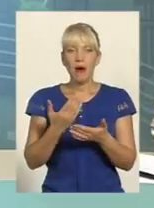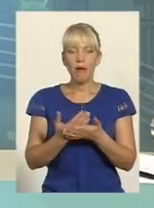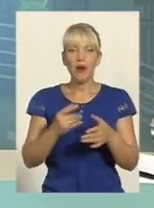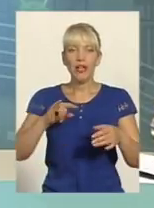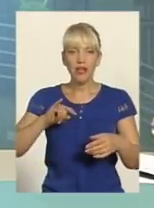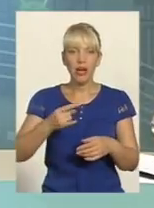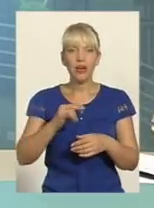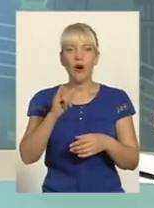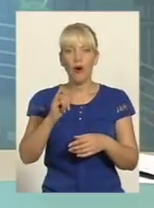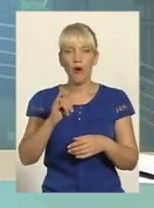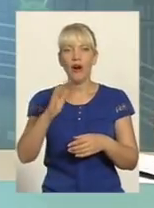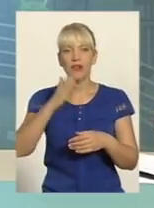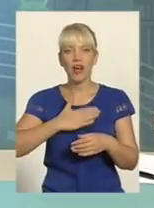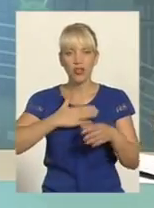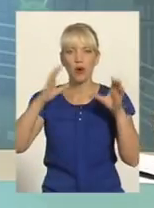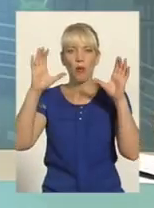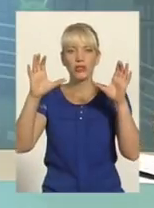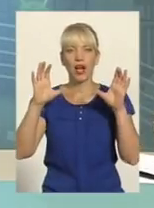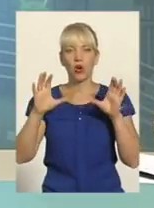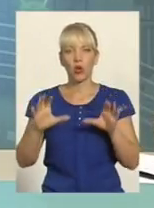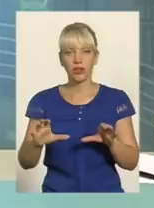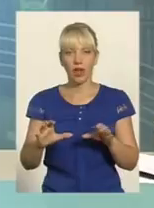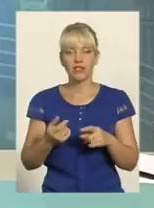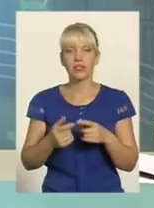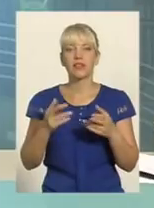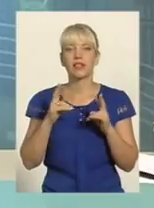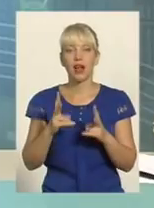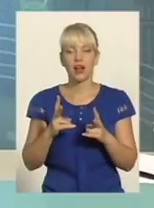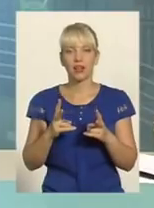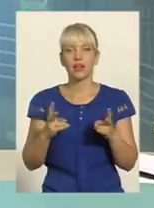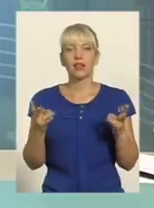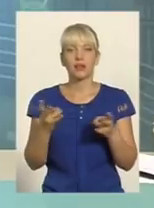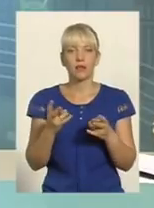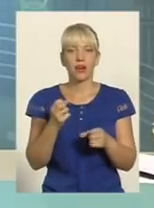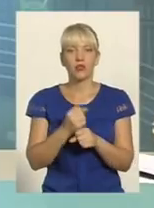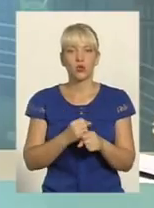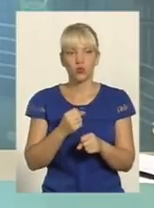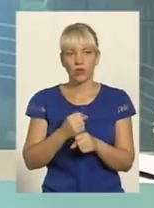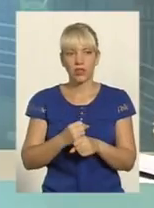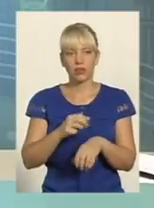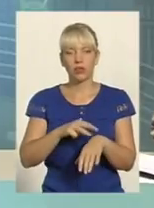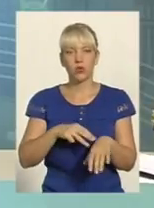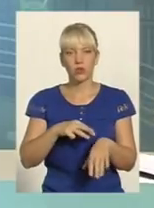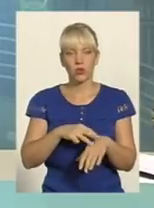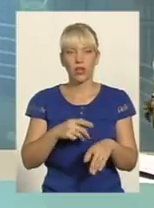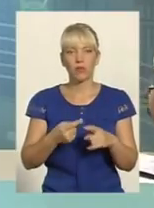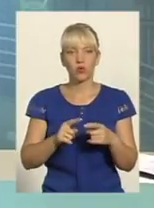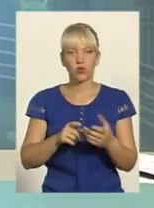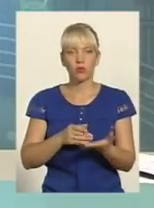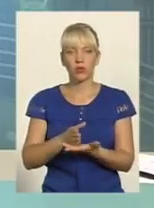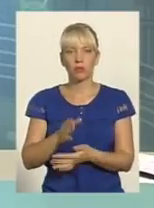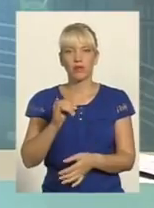лабіринті нашого законодавства Як доводиться працювати галюціонерам в цьому напрямку? Адже і в